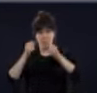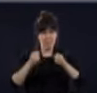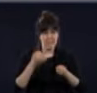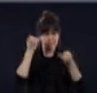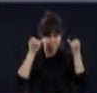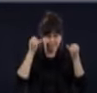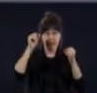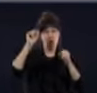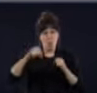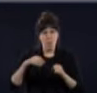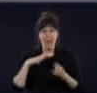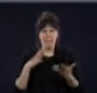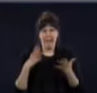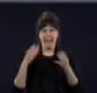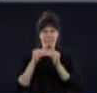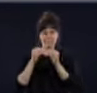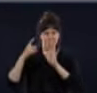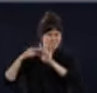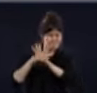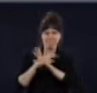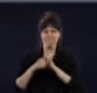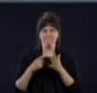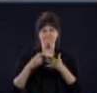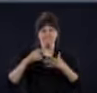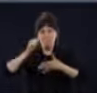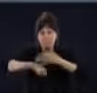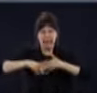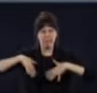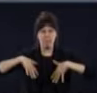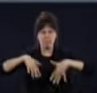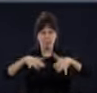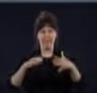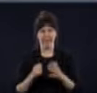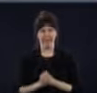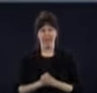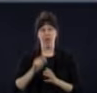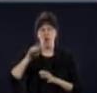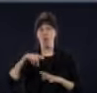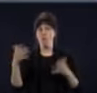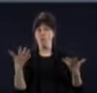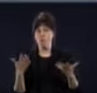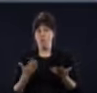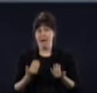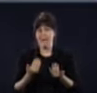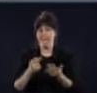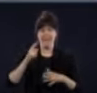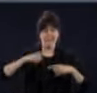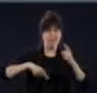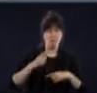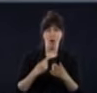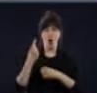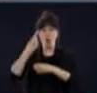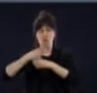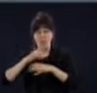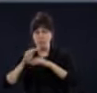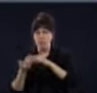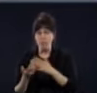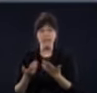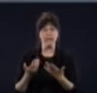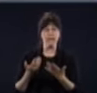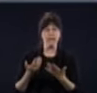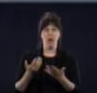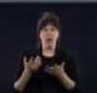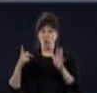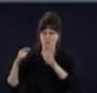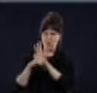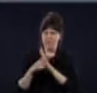fin de semaine qui vont être traitées le lundi, qui vont prendre 24 heures à être traitées dans des ordinateurs puis qui vont nous sortir des graphiques comme on a publié à l'Institut